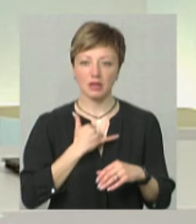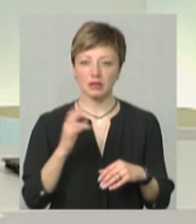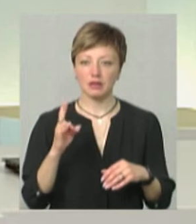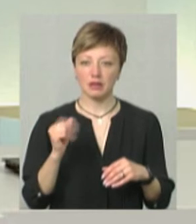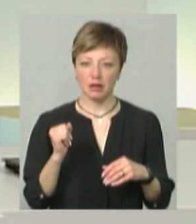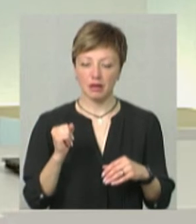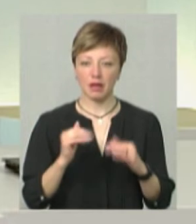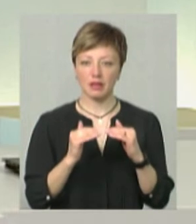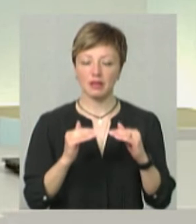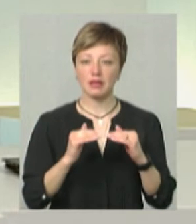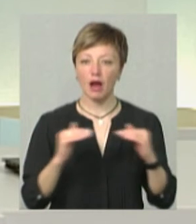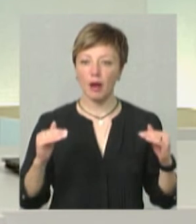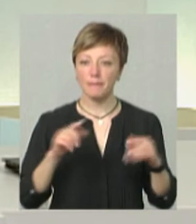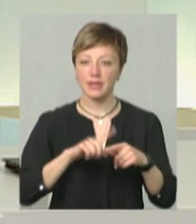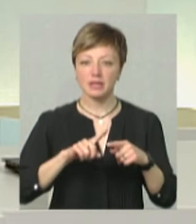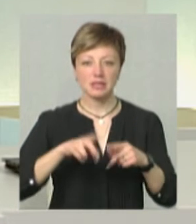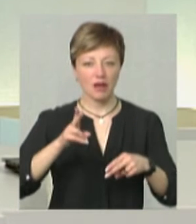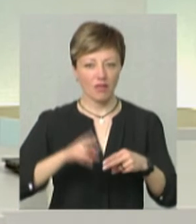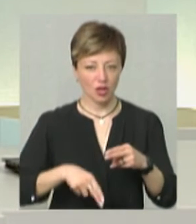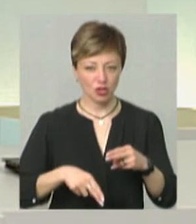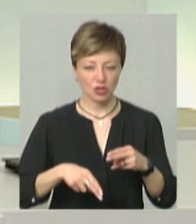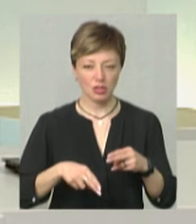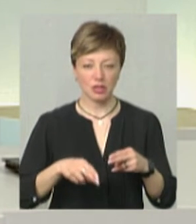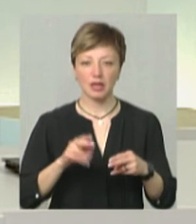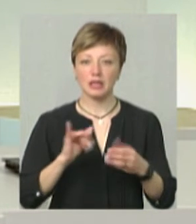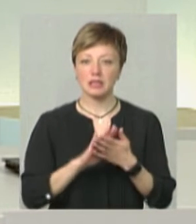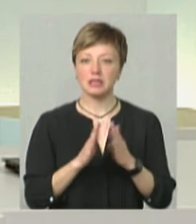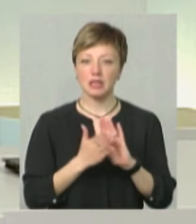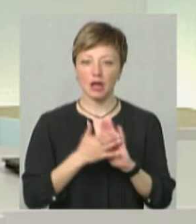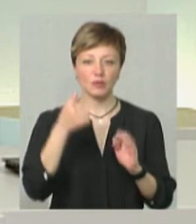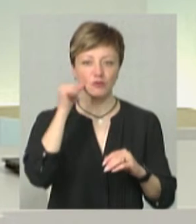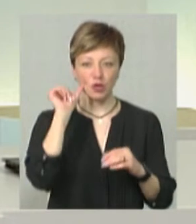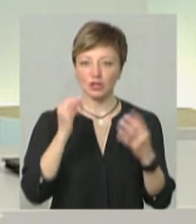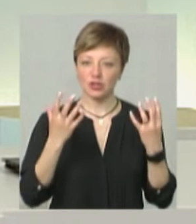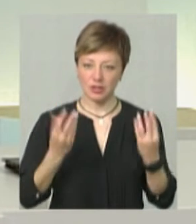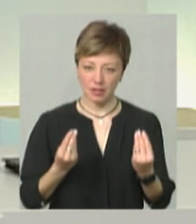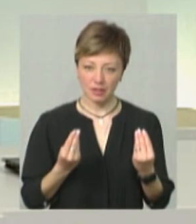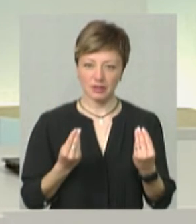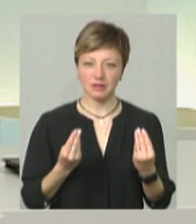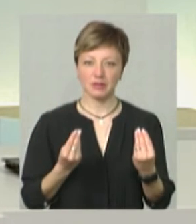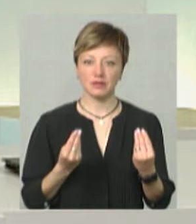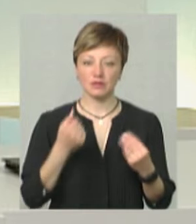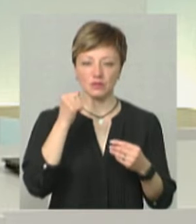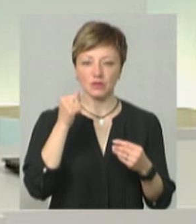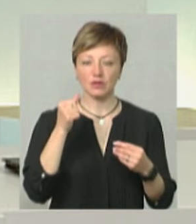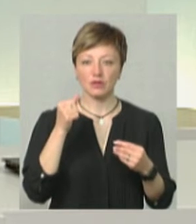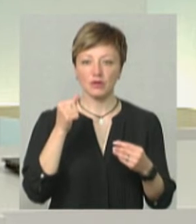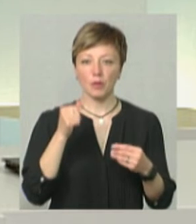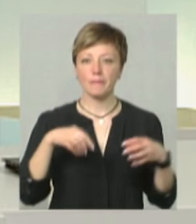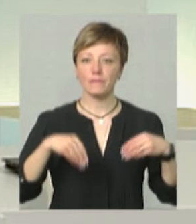етапі завершення і станом на вчорашній день, бо я вчора збирала інформацію,